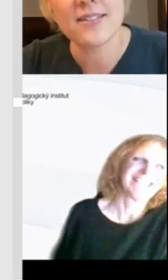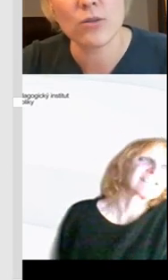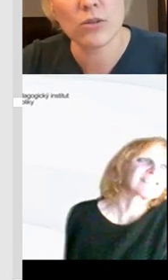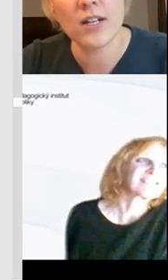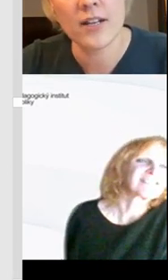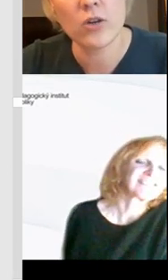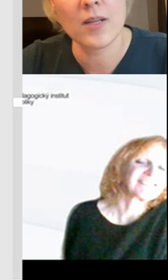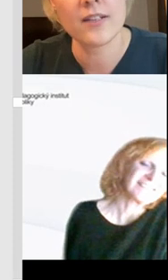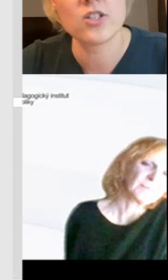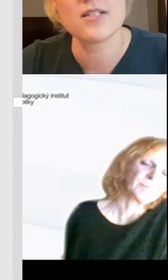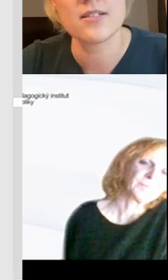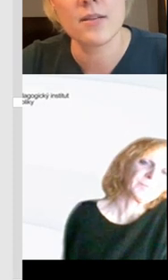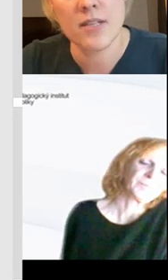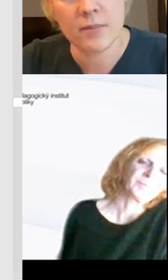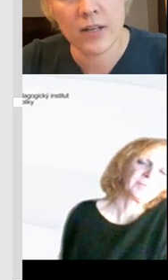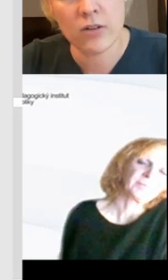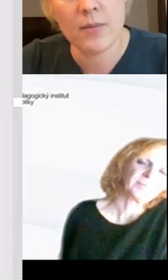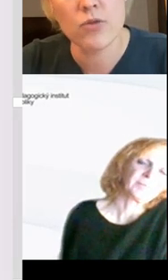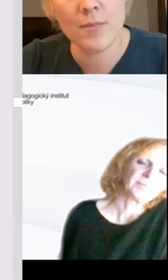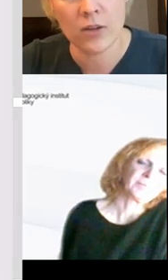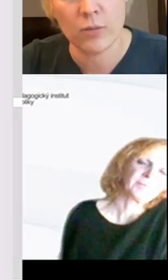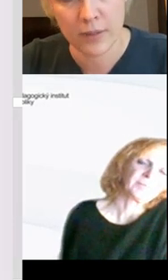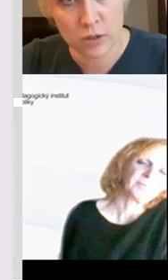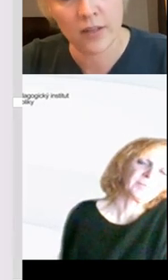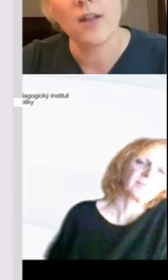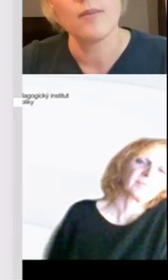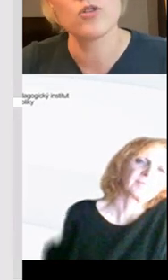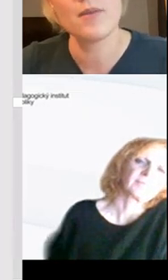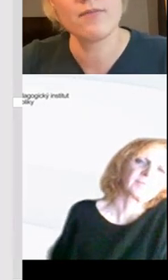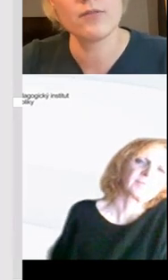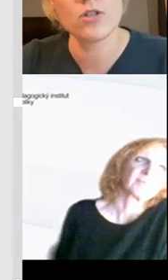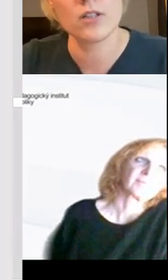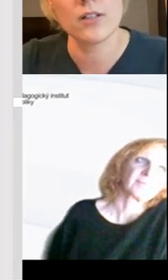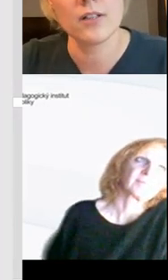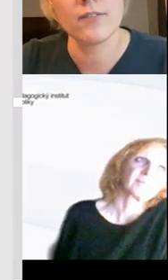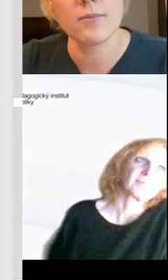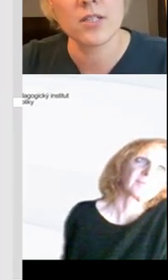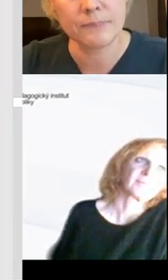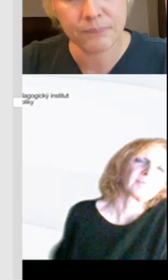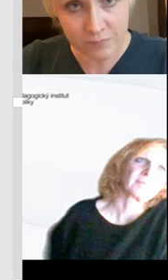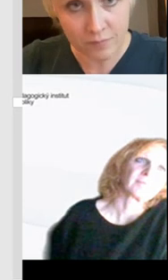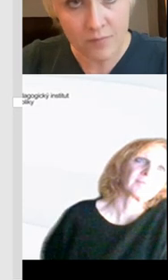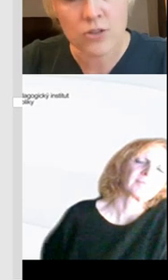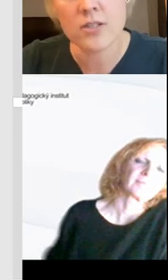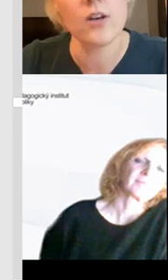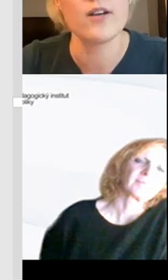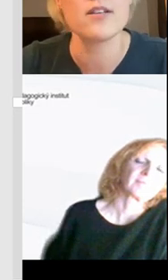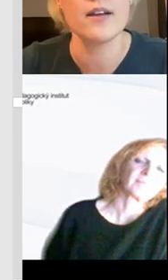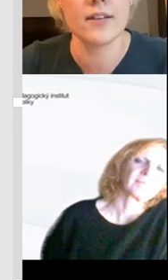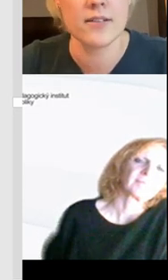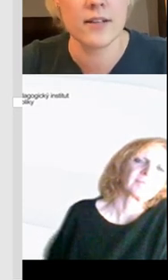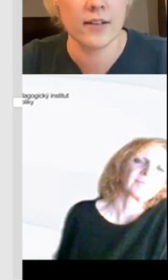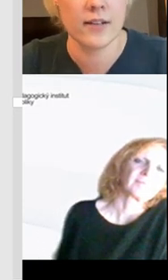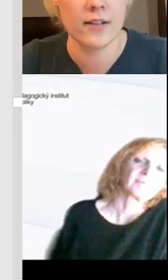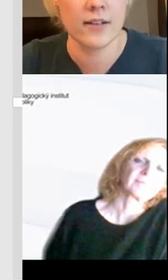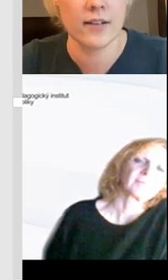to prezentace, jsou to sdílené dokumenty. Takže my zase s těmi dětmi jako kdyby můžeme na tom pracovat, můžeme jim vytvořit v rámci českého